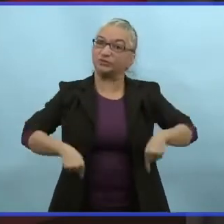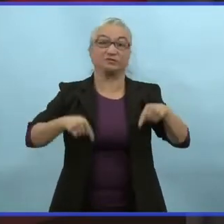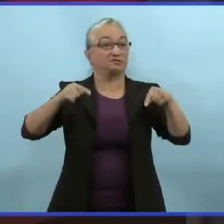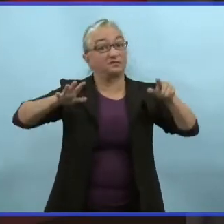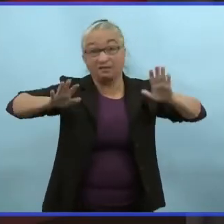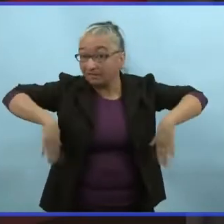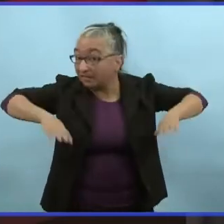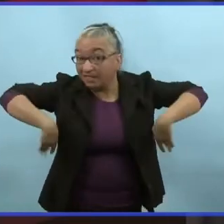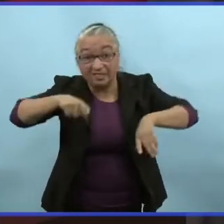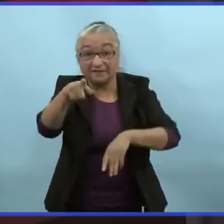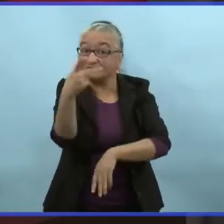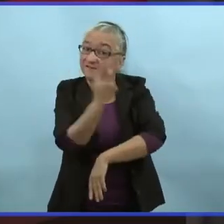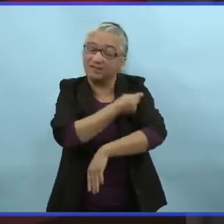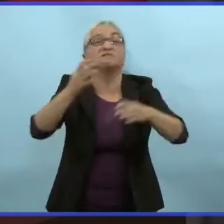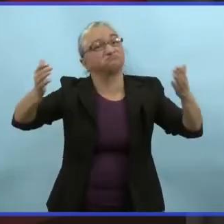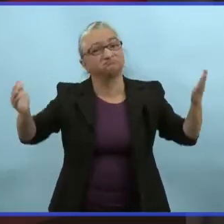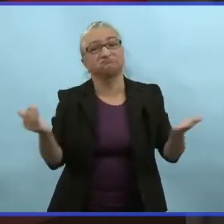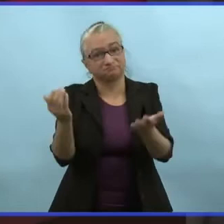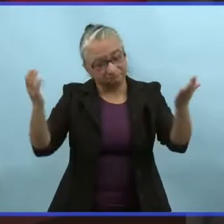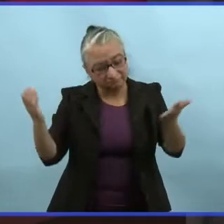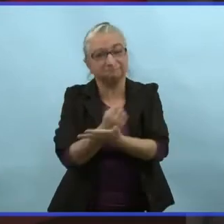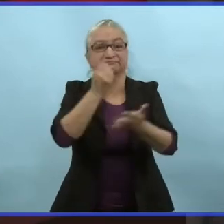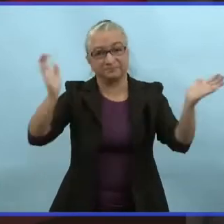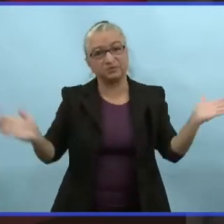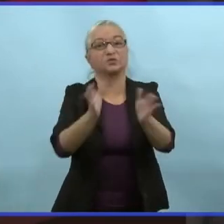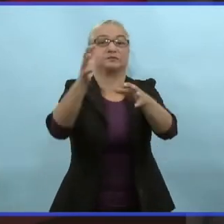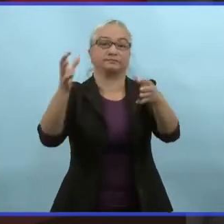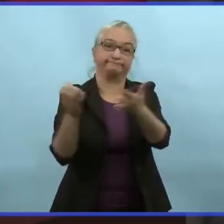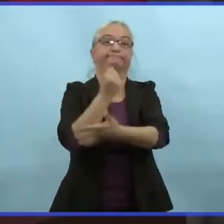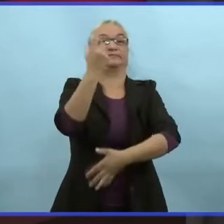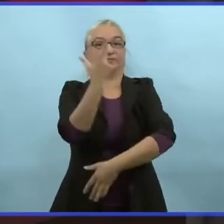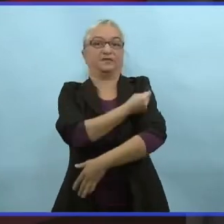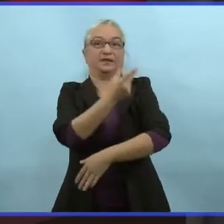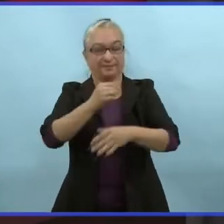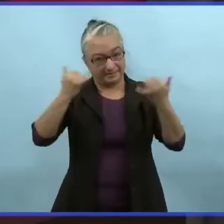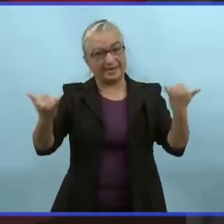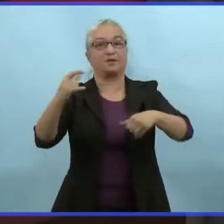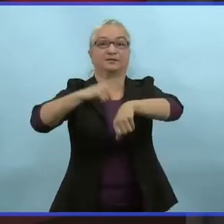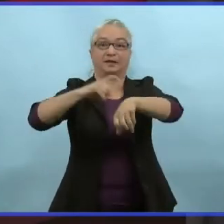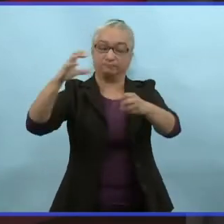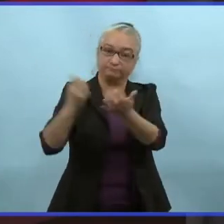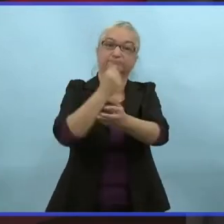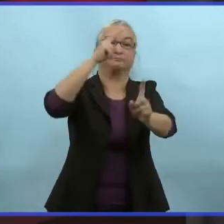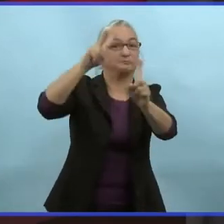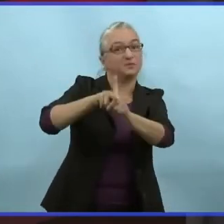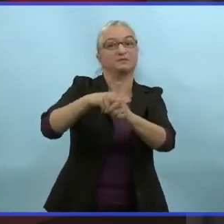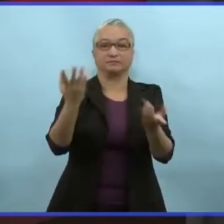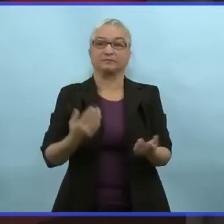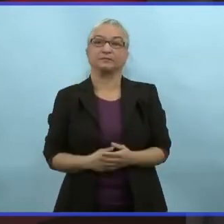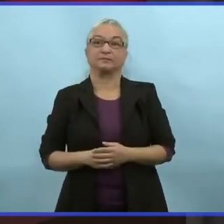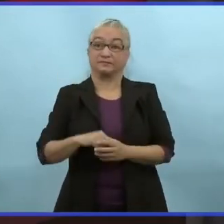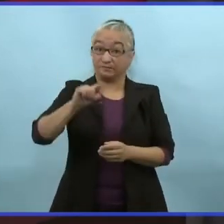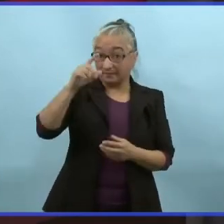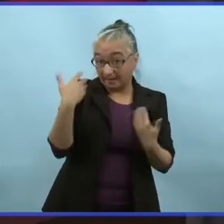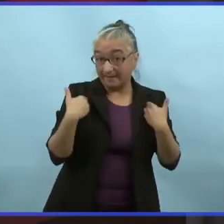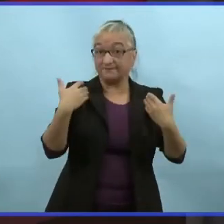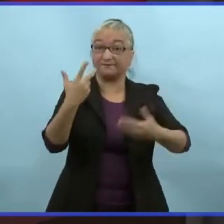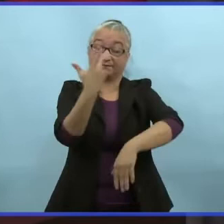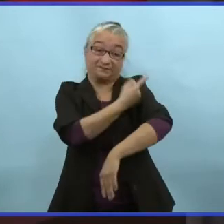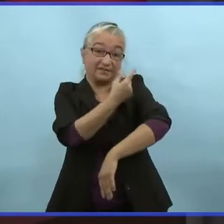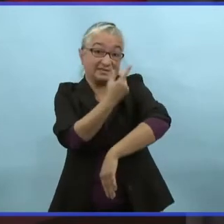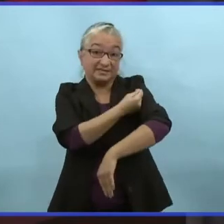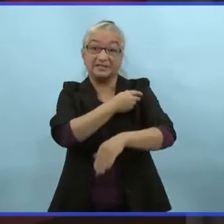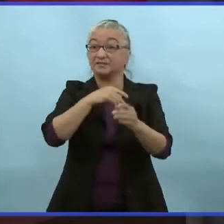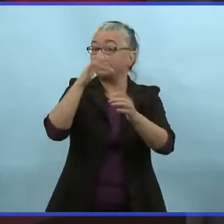'avez pas encore été vacciné, faites-le maintenant. Le vaccin contre la COVID est disponible à des endroits partout dans la